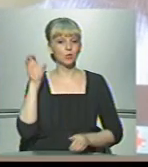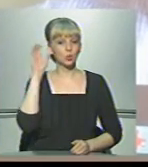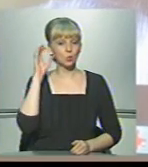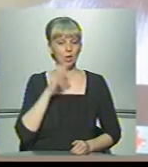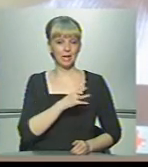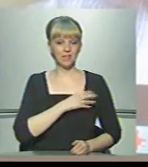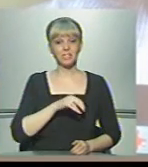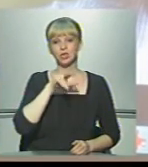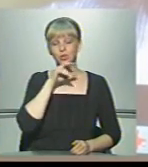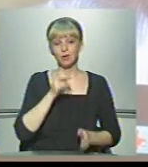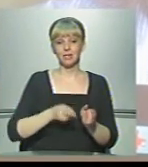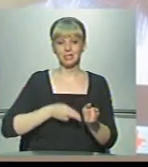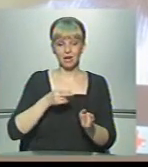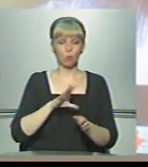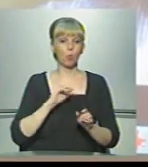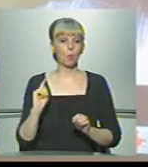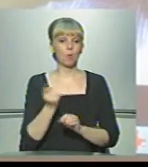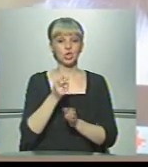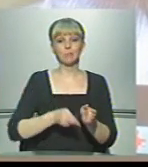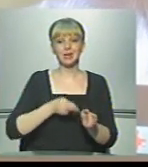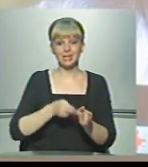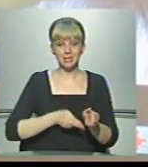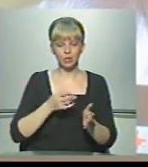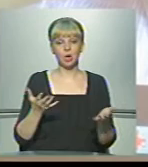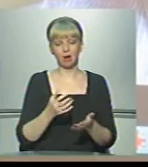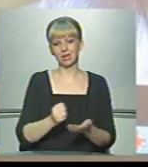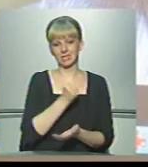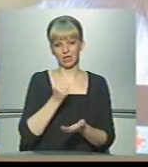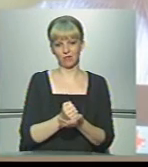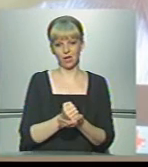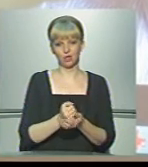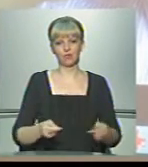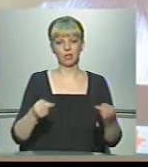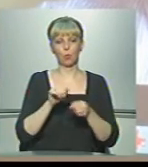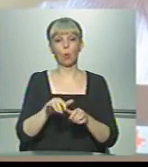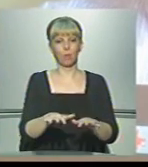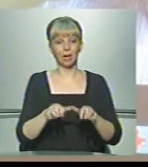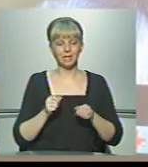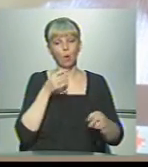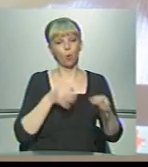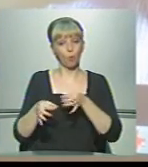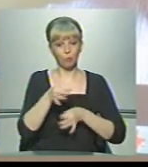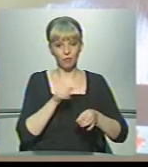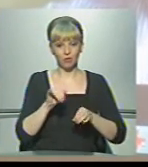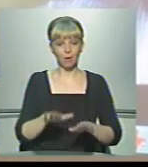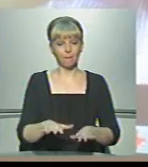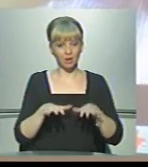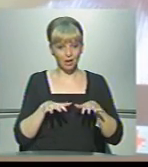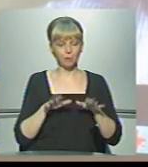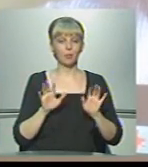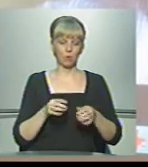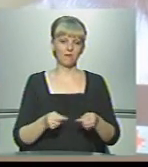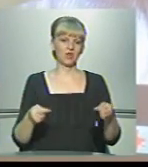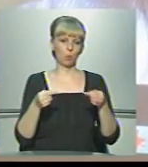Тобто Львівсько-Чернівецька залізниця була першою залізницею, яка затверджувалася відповідно у парламенті, обговорювалася у парламенті і потім